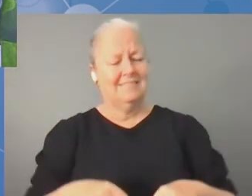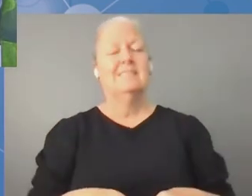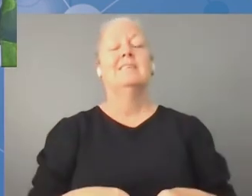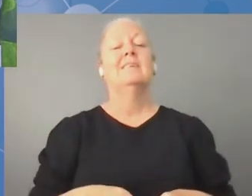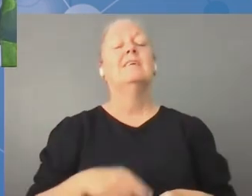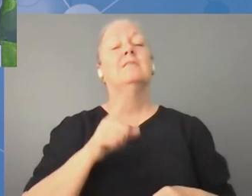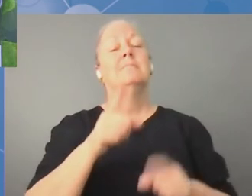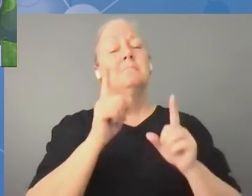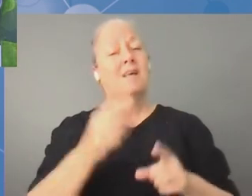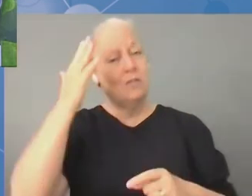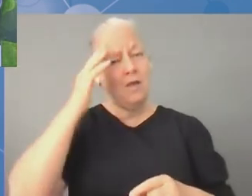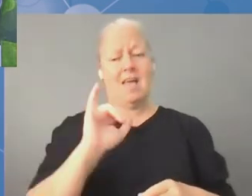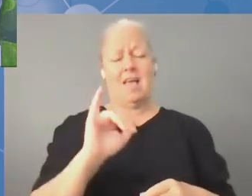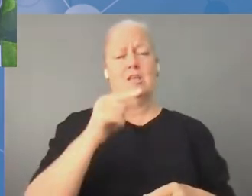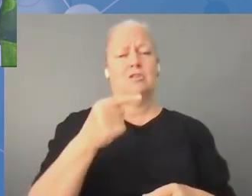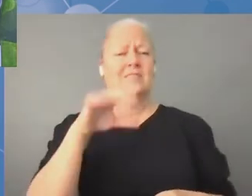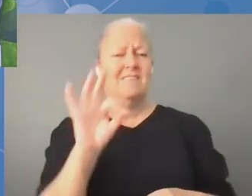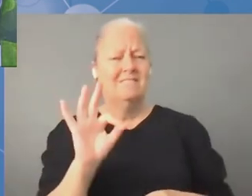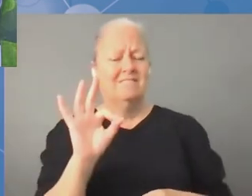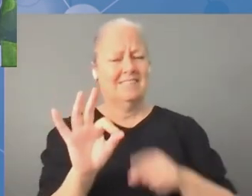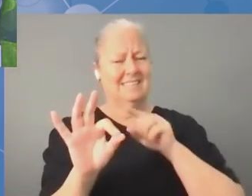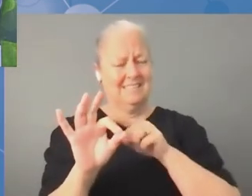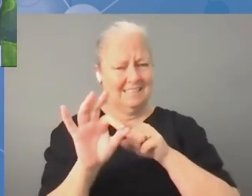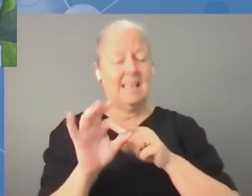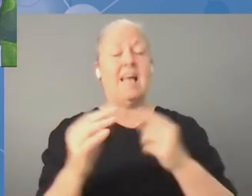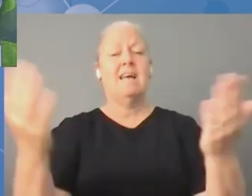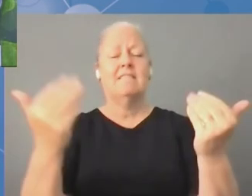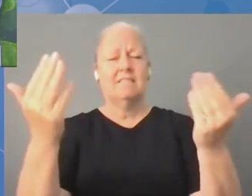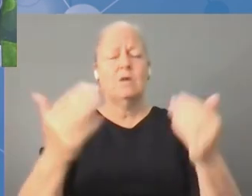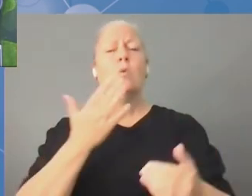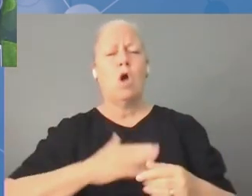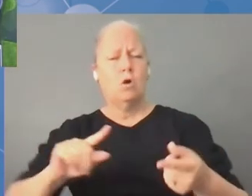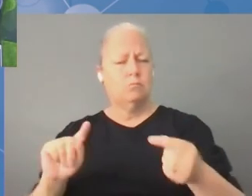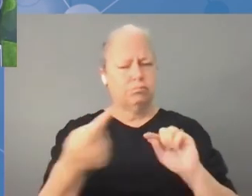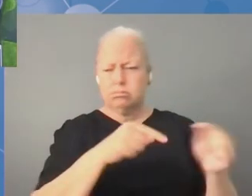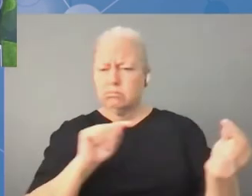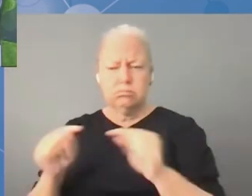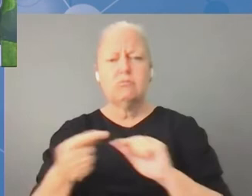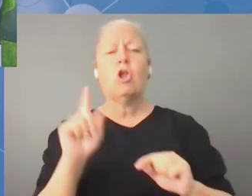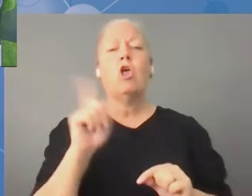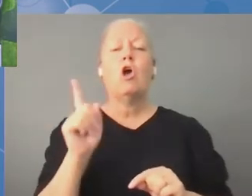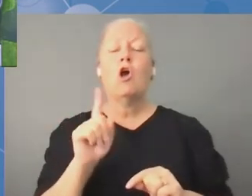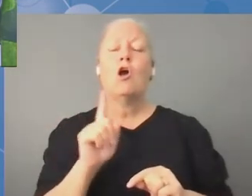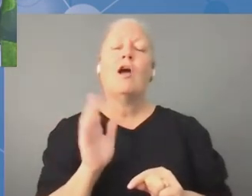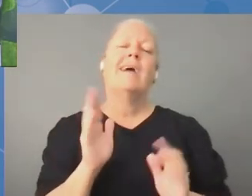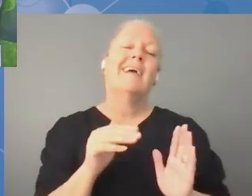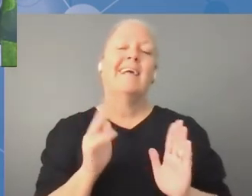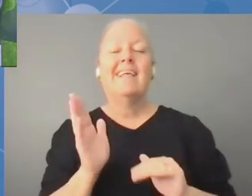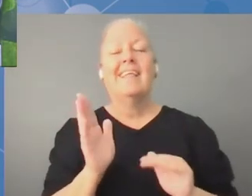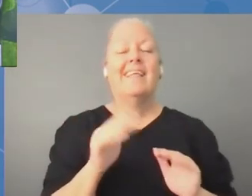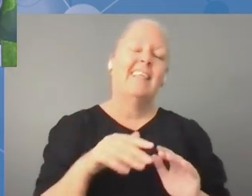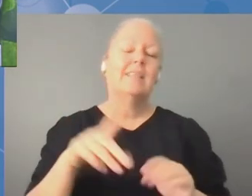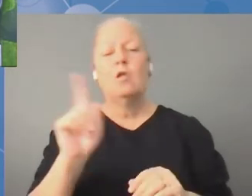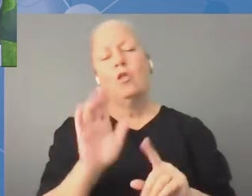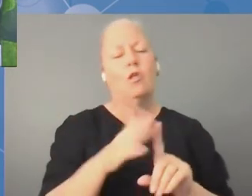myślę, że musimy zawsze pamiętać, że IGF to także forum, podczas którego możemy